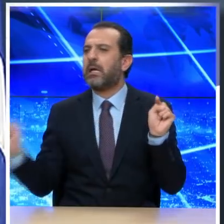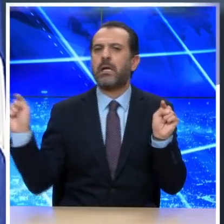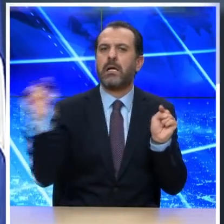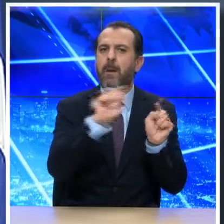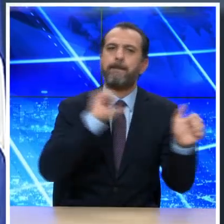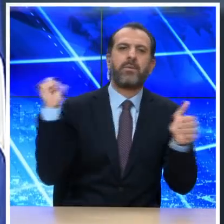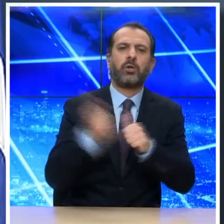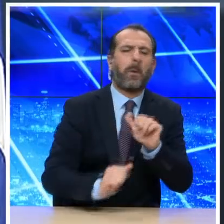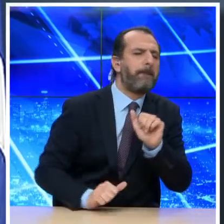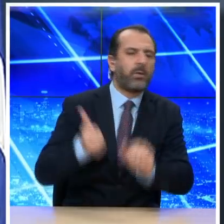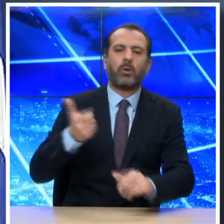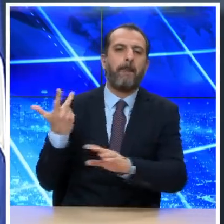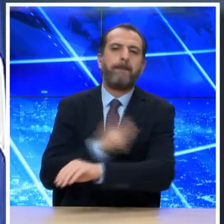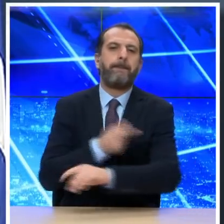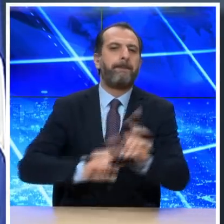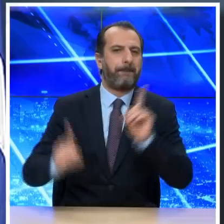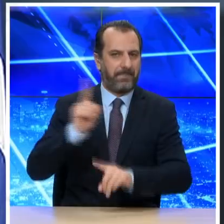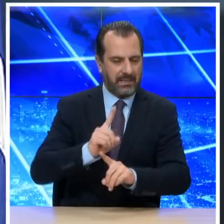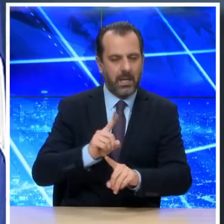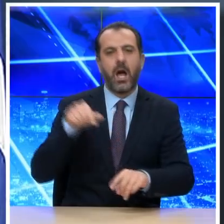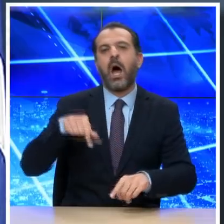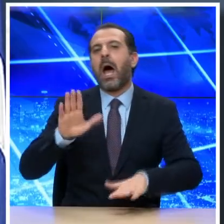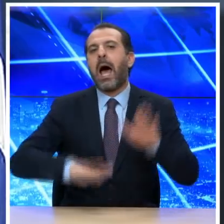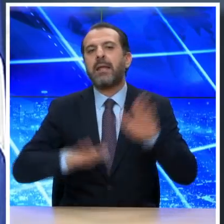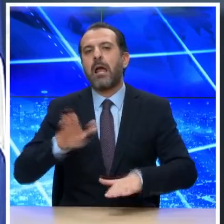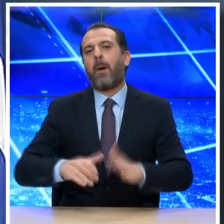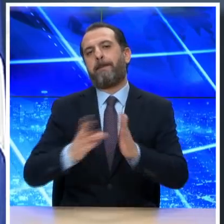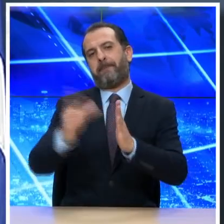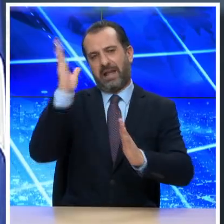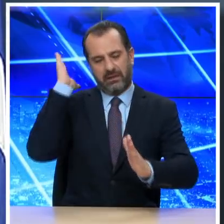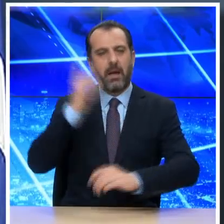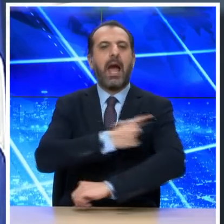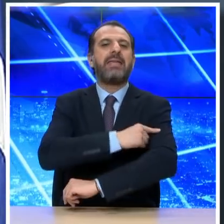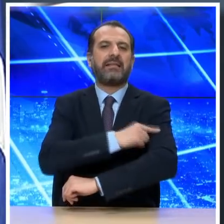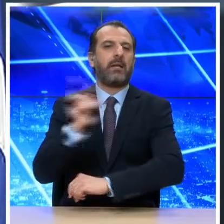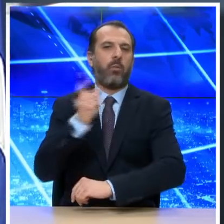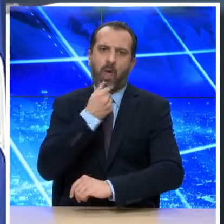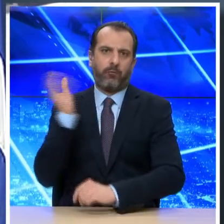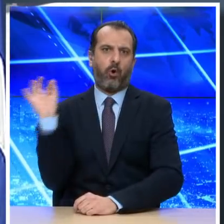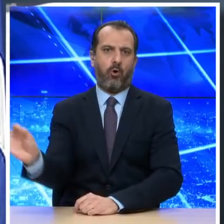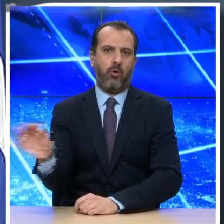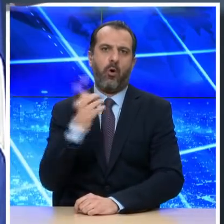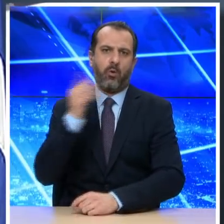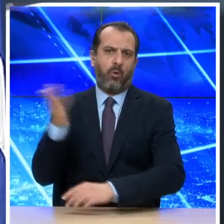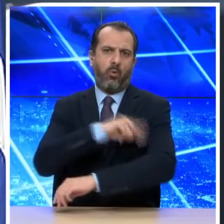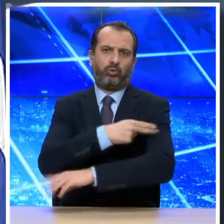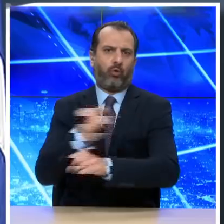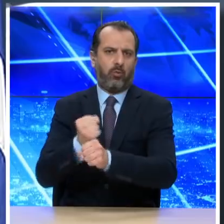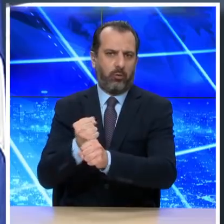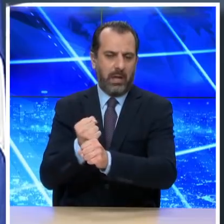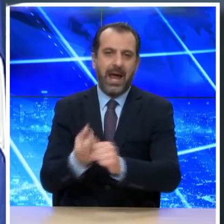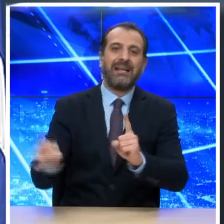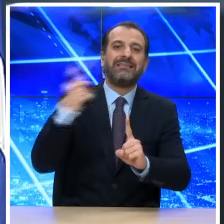εμβολιαστούν πρώτοι είναι ο βαθμός έκθεσης στη λίμωξη, όπως παραδείγματος χάρη είναι το έτονο νοσηλευτικό προσωπικό αλλά και ο κίνδυνος για σοβαρή